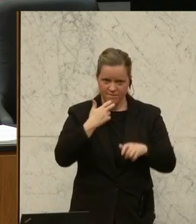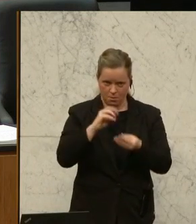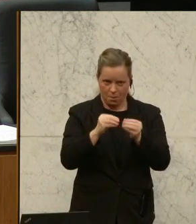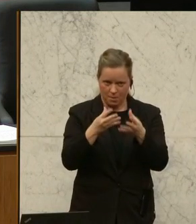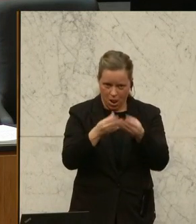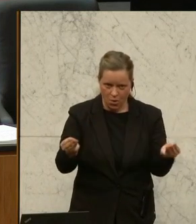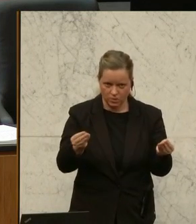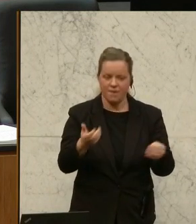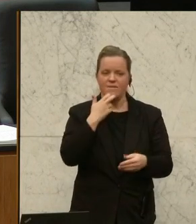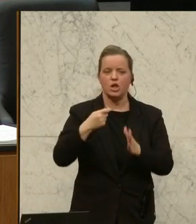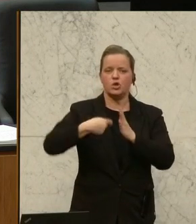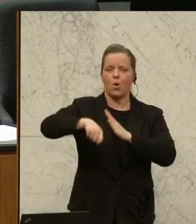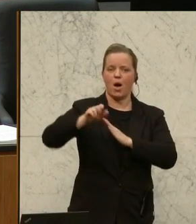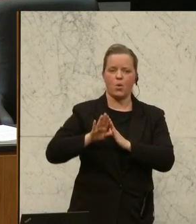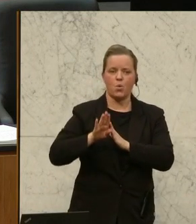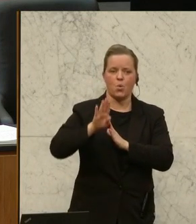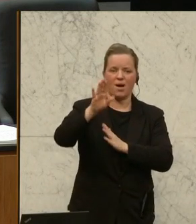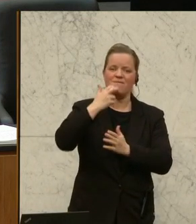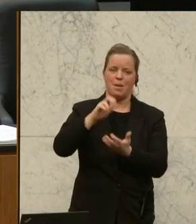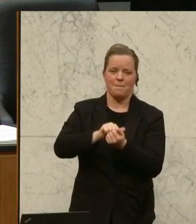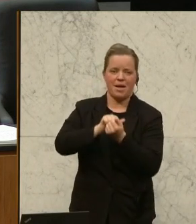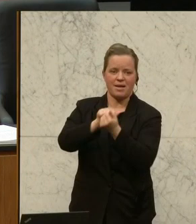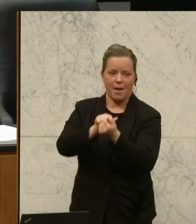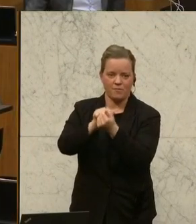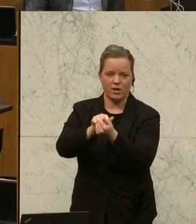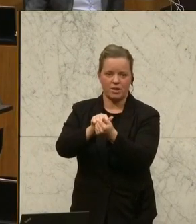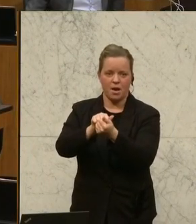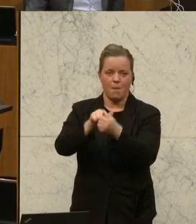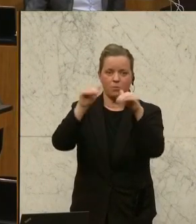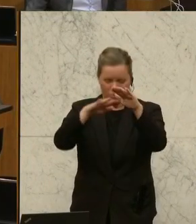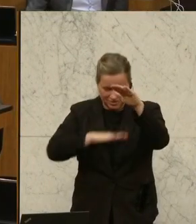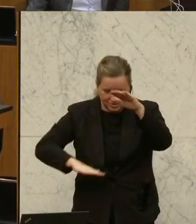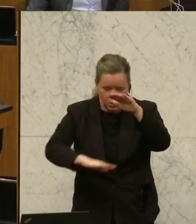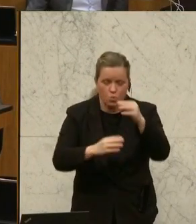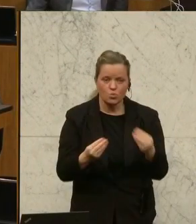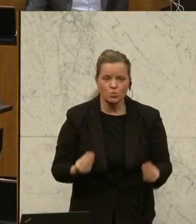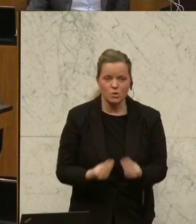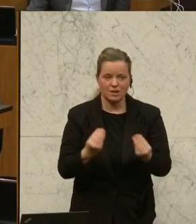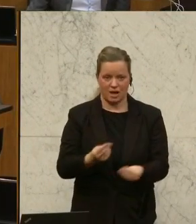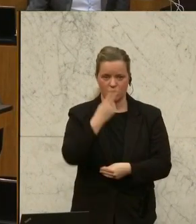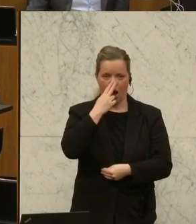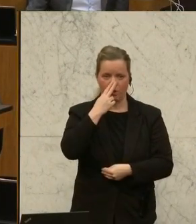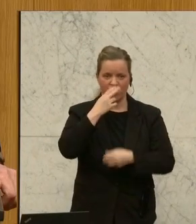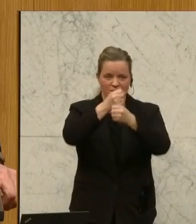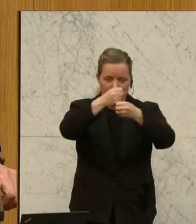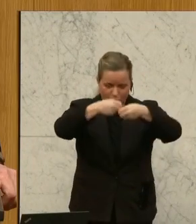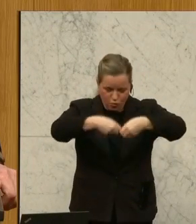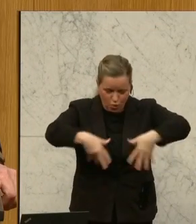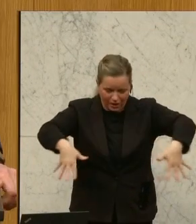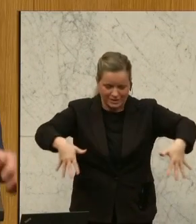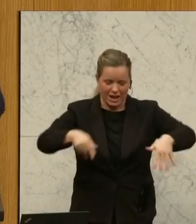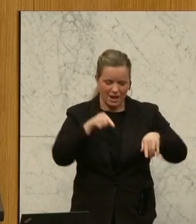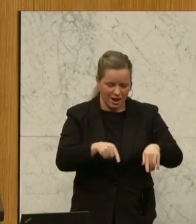wenn man die Teuerung bekämpfen will, dass man dann an die Ursache, dass man dann an die Wurzel gehen muss und alles